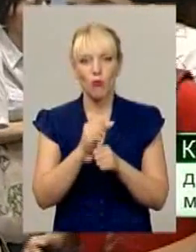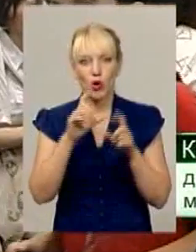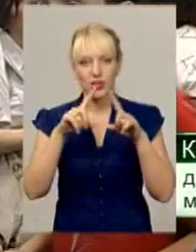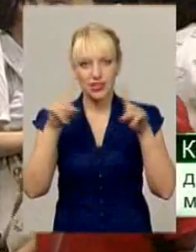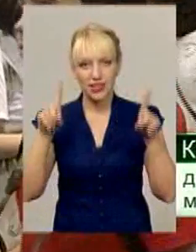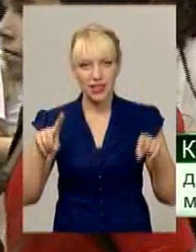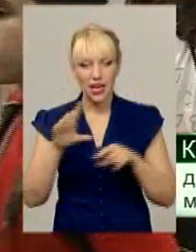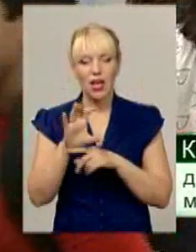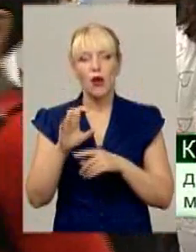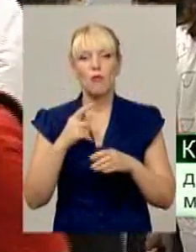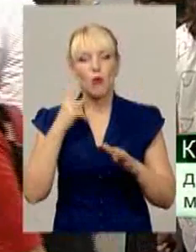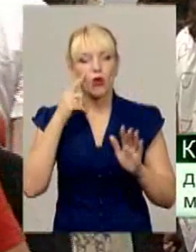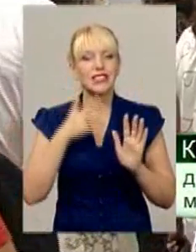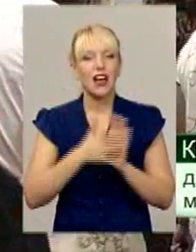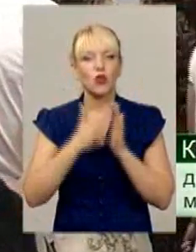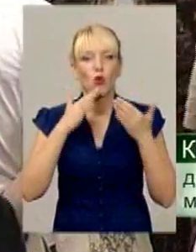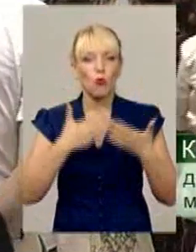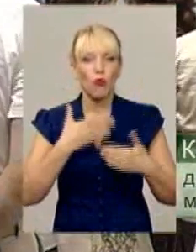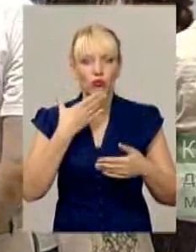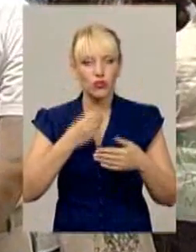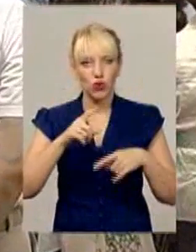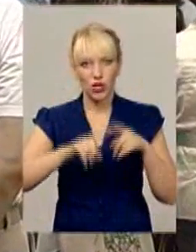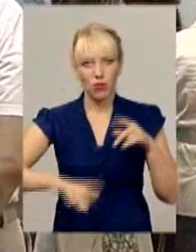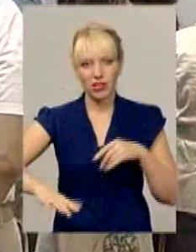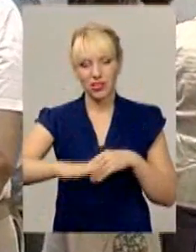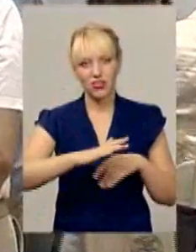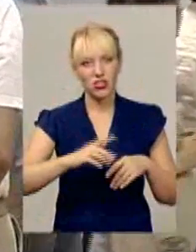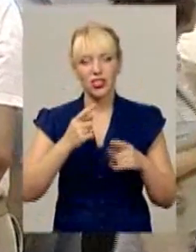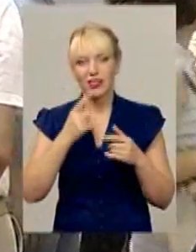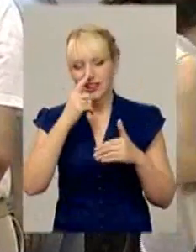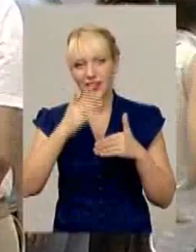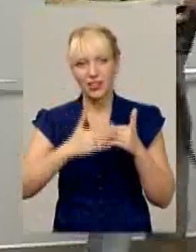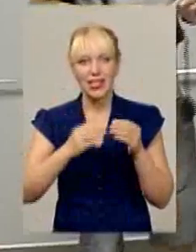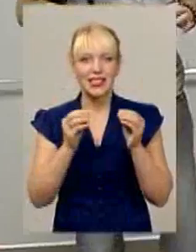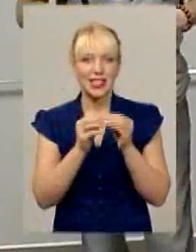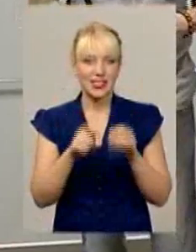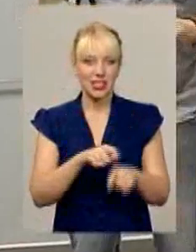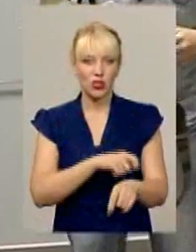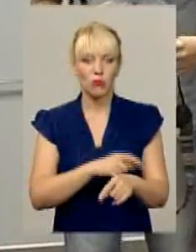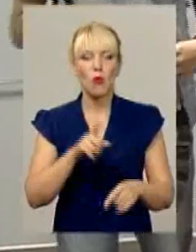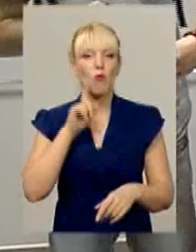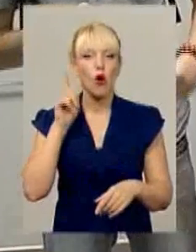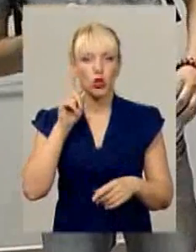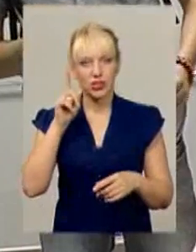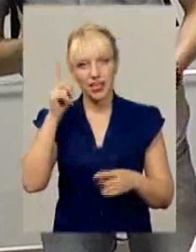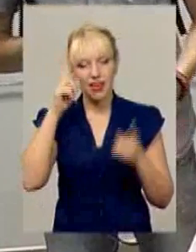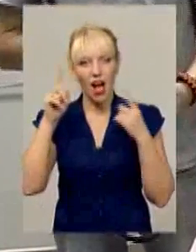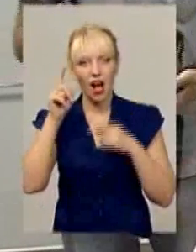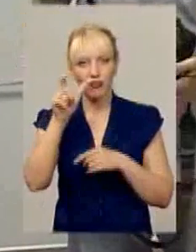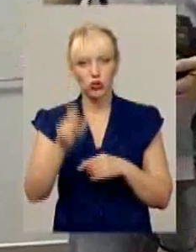недалеко від рівного, всього 5 миль, 10 кілометрів. Молодий, талановитий автор. Досвід заключається в чому?